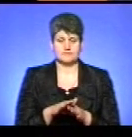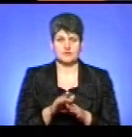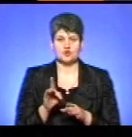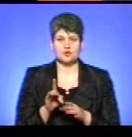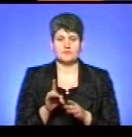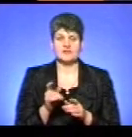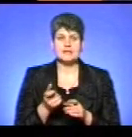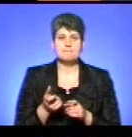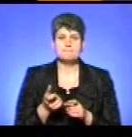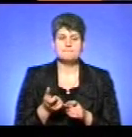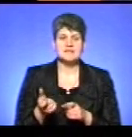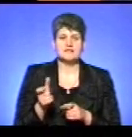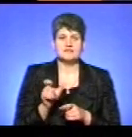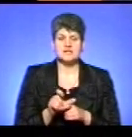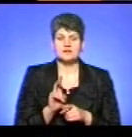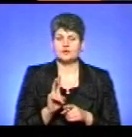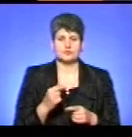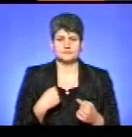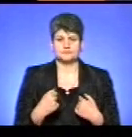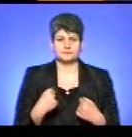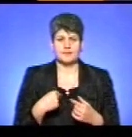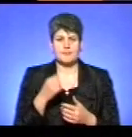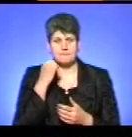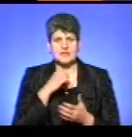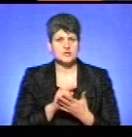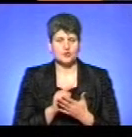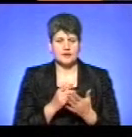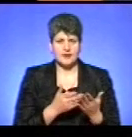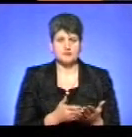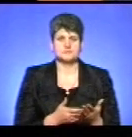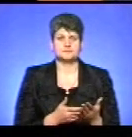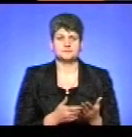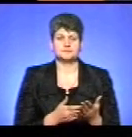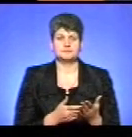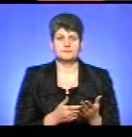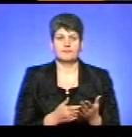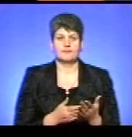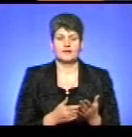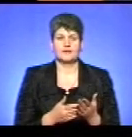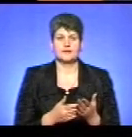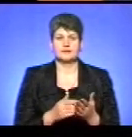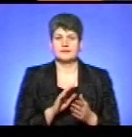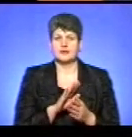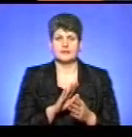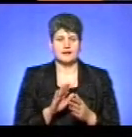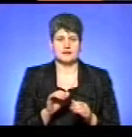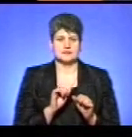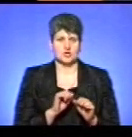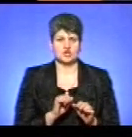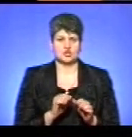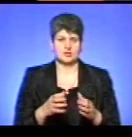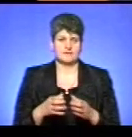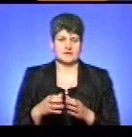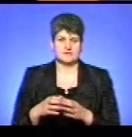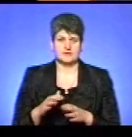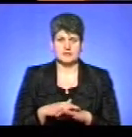відповідальні аж ніяк не постраждали ані пенсіонери, ані незахищені версти населення,